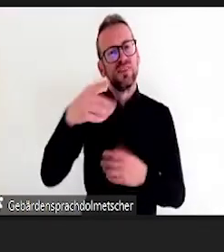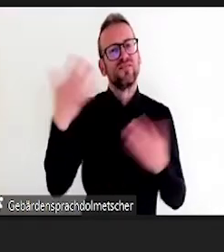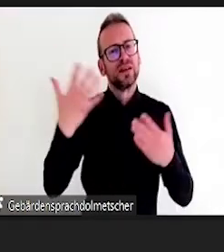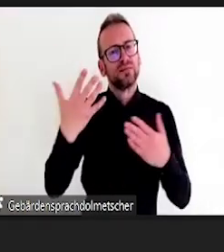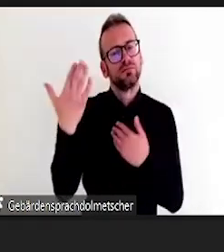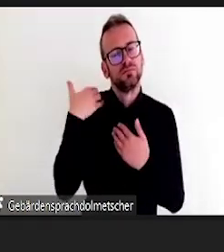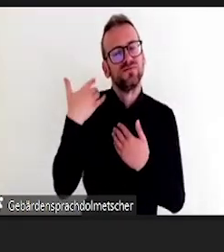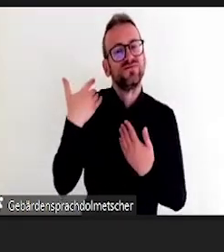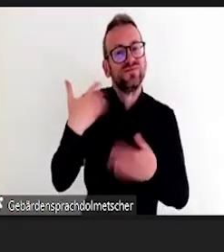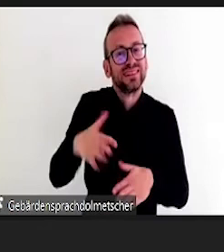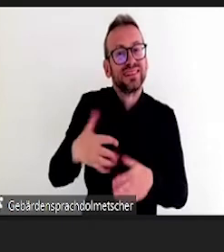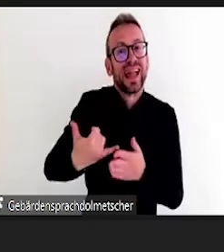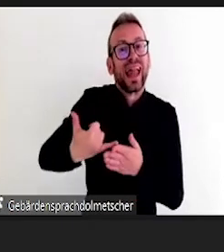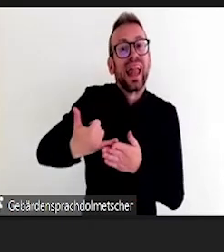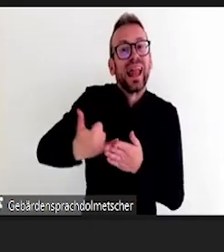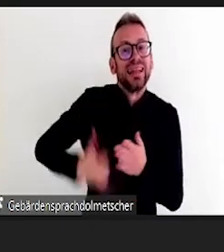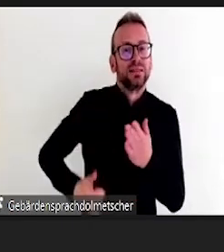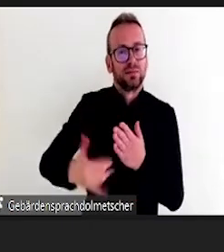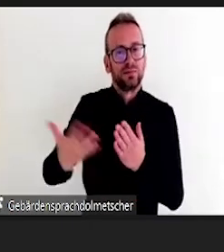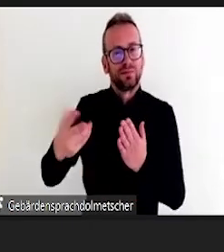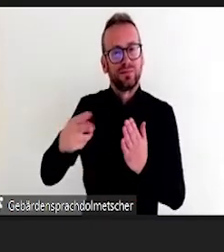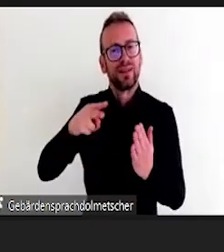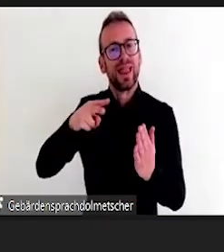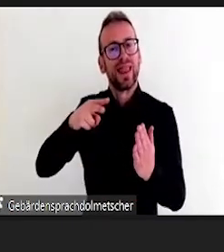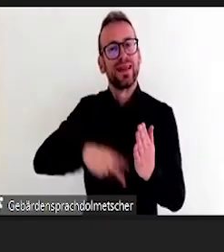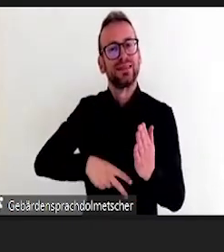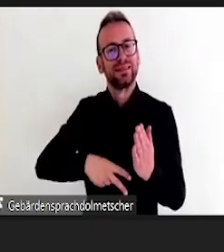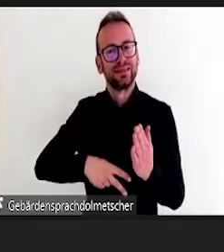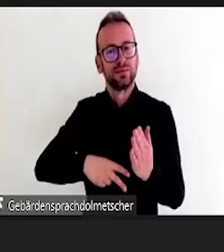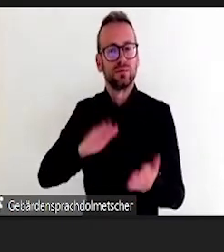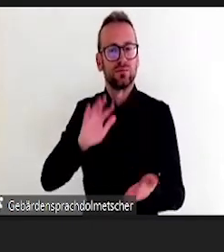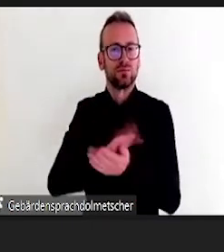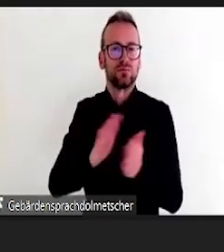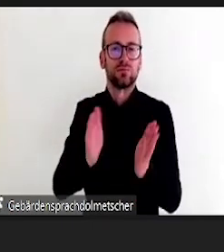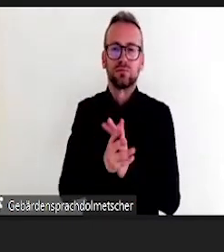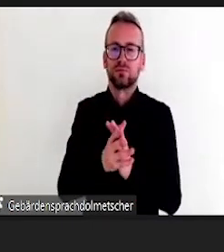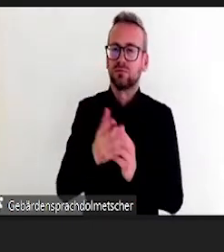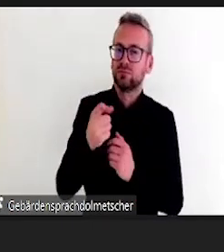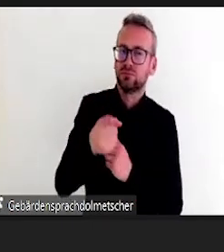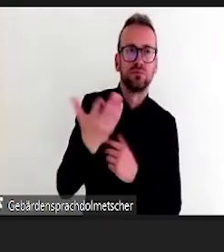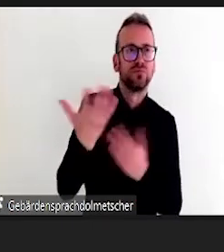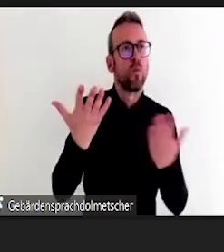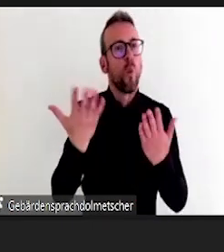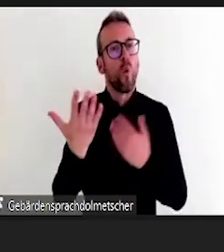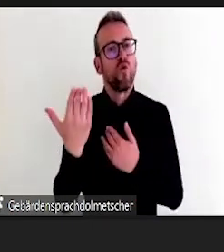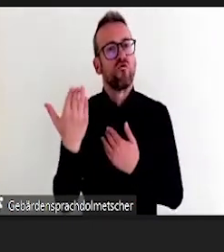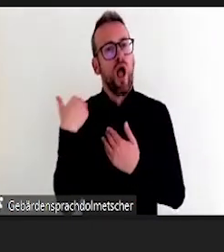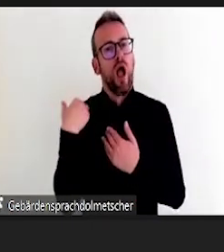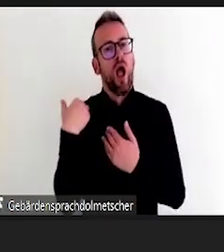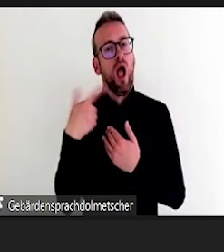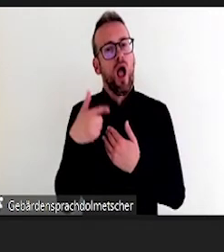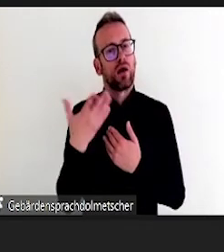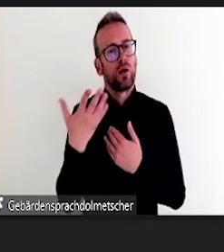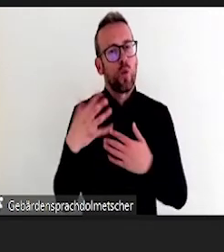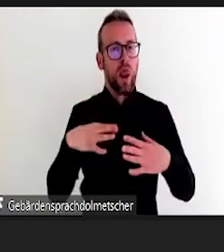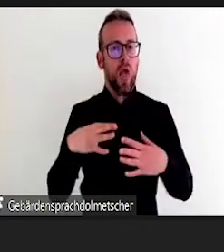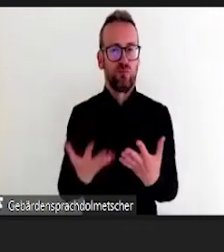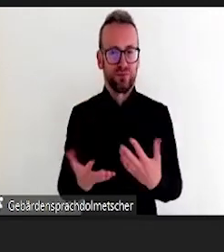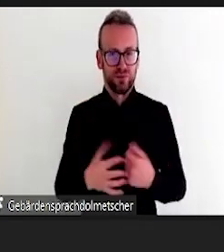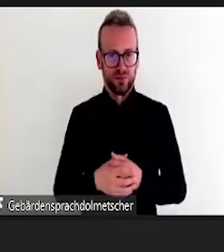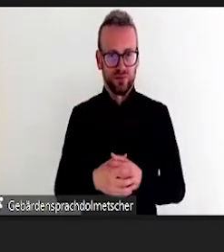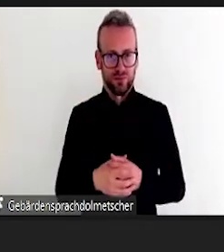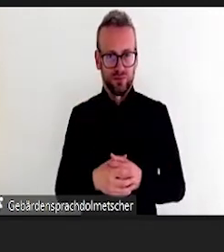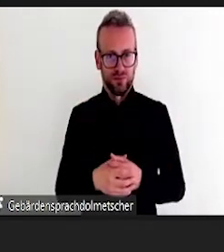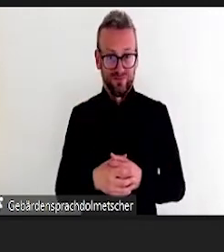genauso in der Präsenzveranstaltung diese Frage vorne einblenden, bevor es wirklich losgeht, dass die Leute vielleicht einen Diskussionsimpuls